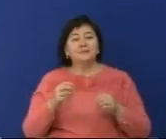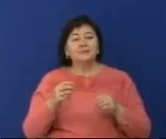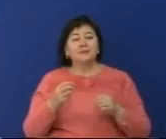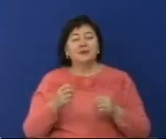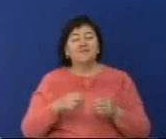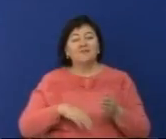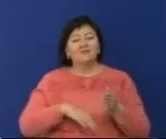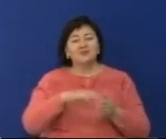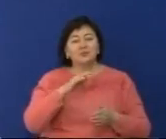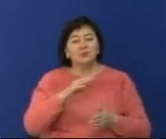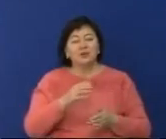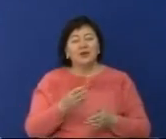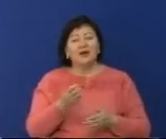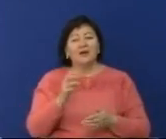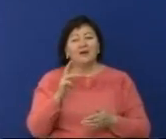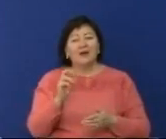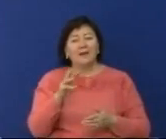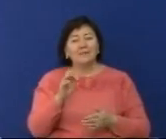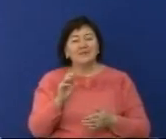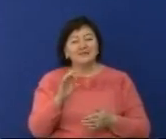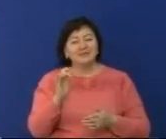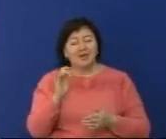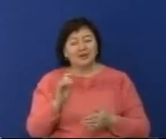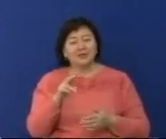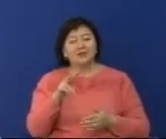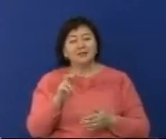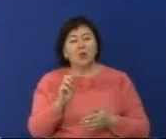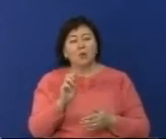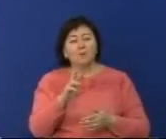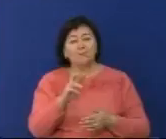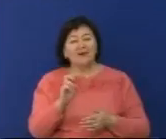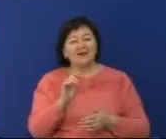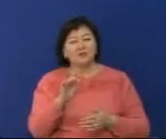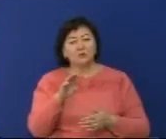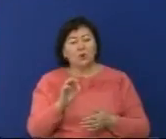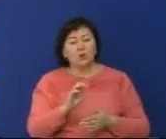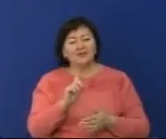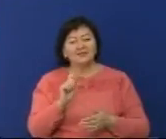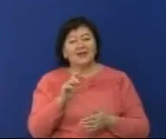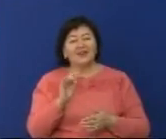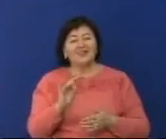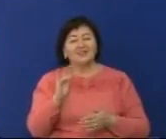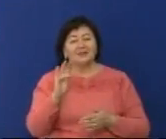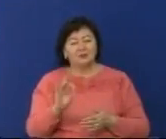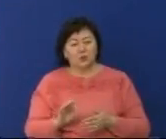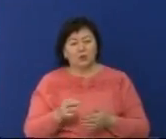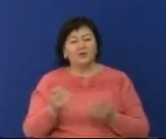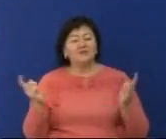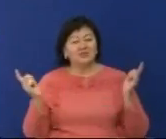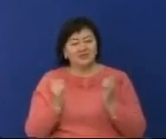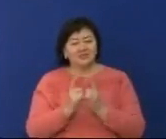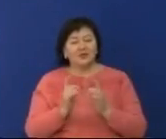комиссары Ламберто Заниерді қабылдады. Кездес өде Қазақстандағы қоғамдық саяси ақуал оның үшінде